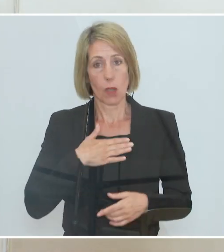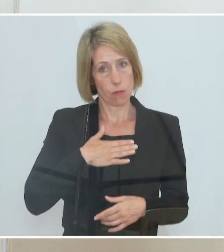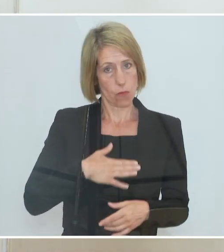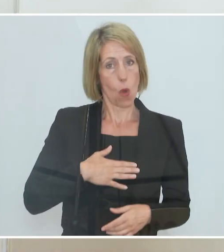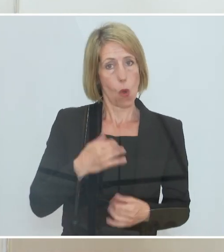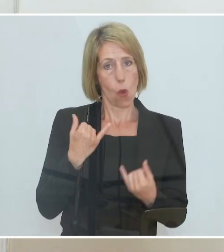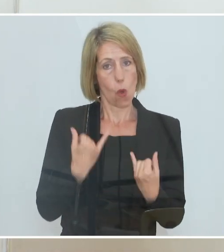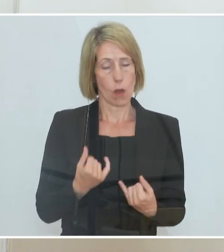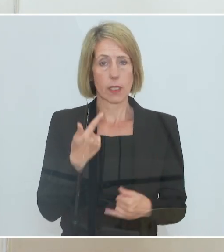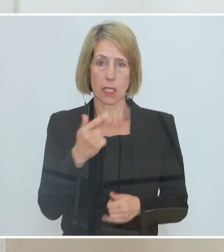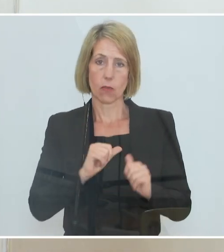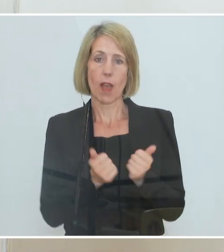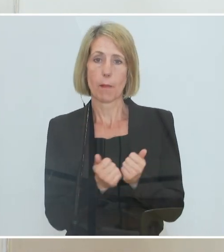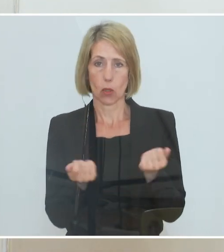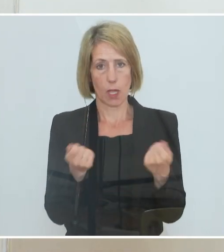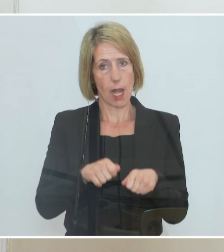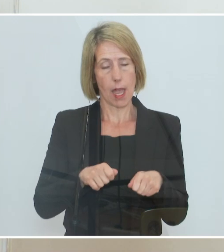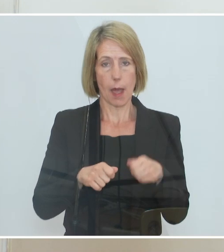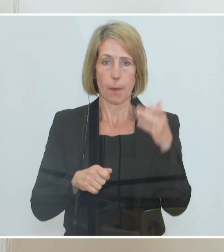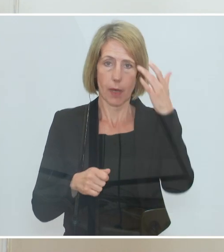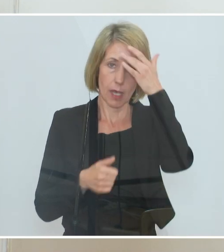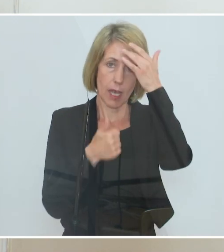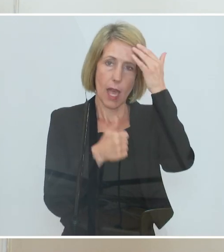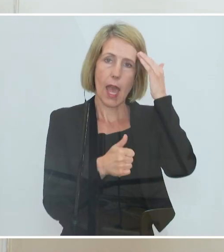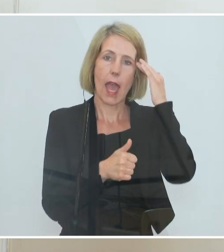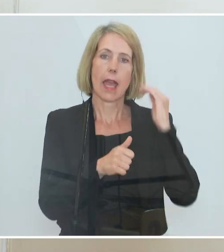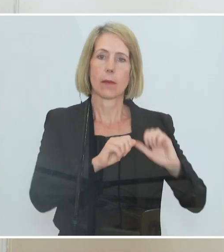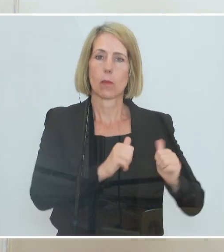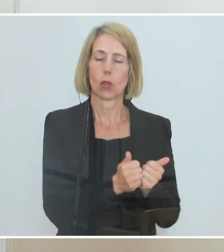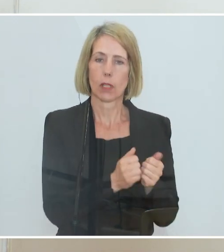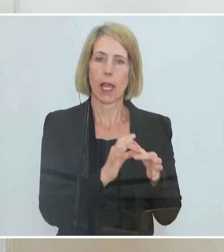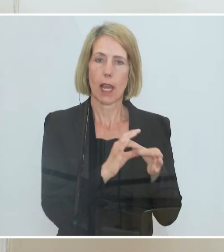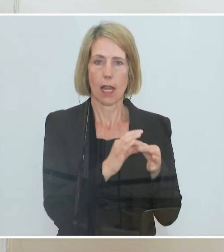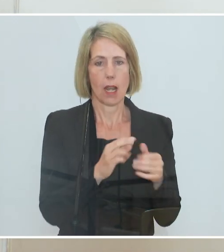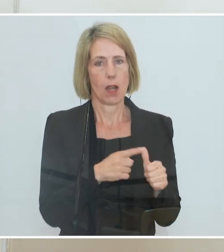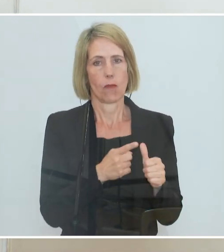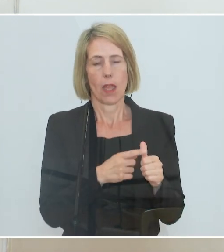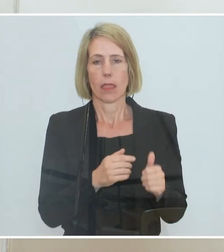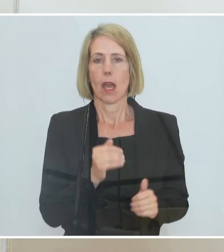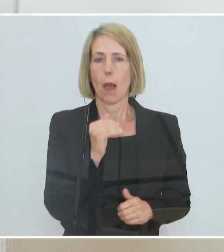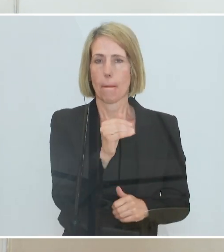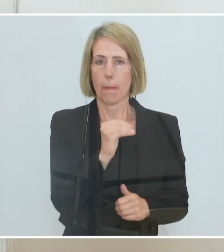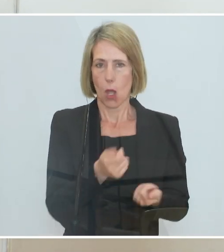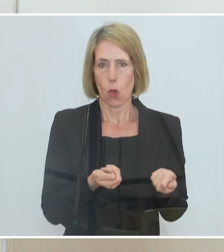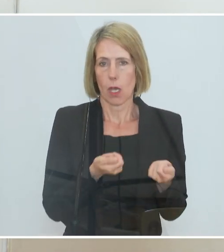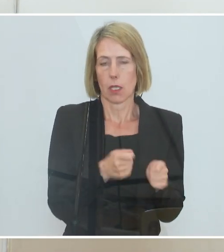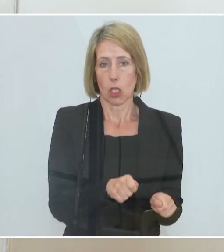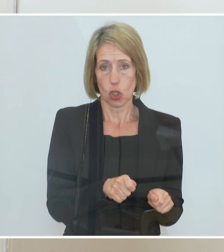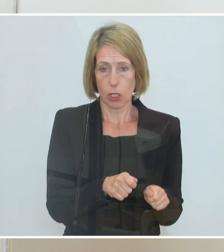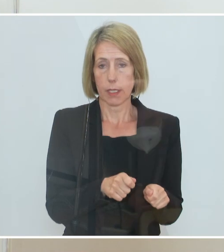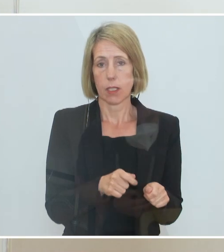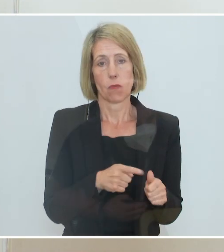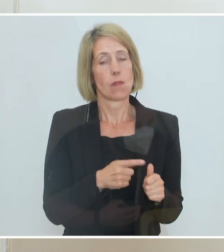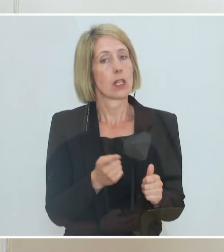zwei Modelle gibt. Ein Modell, das wirklich darauf hin zielt, wenn es zu behördlichen Schließungen kommt, wenn es einen Lockdown